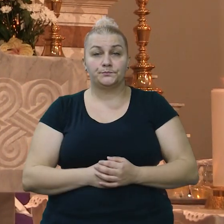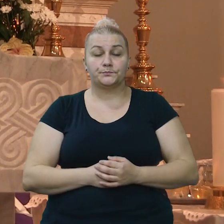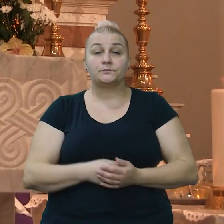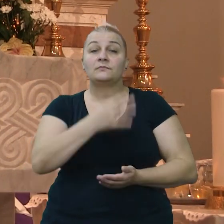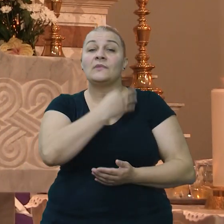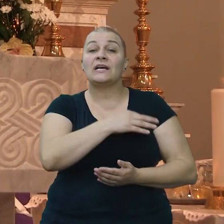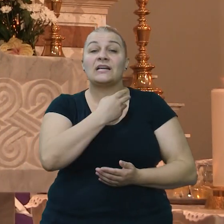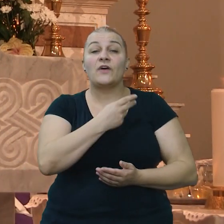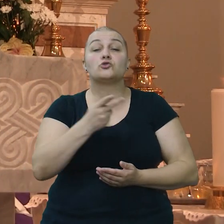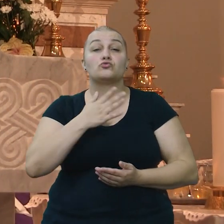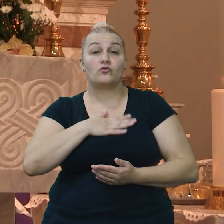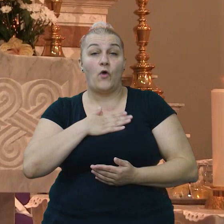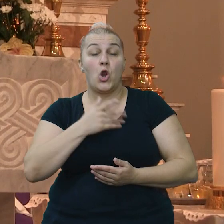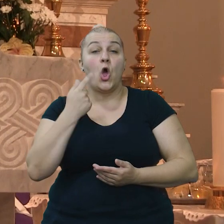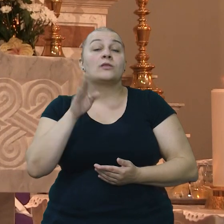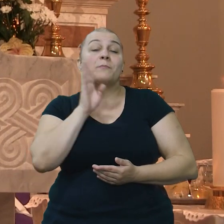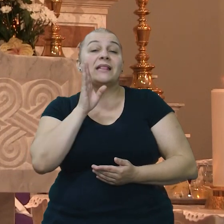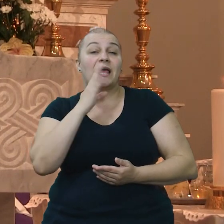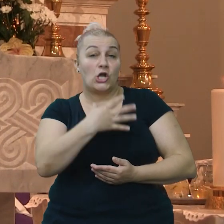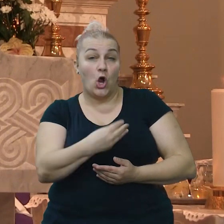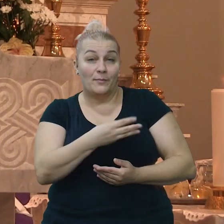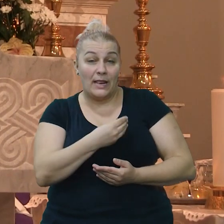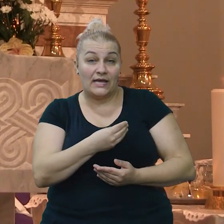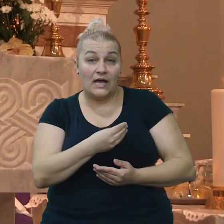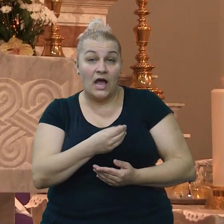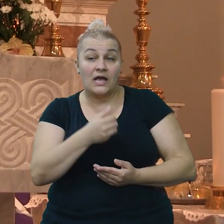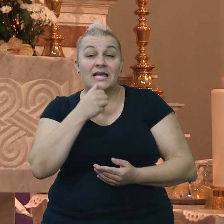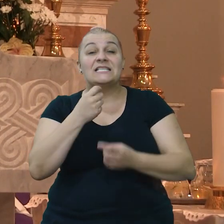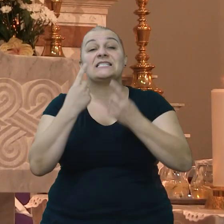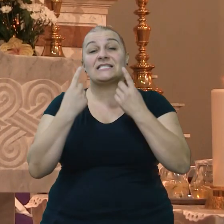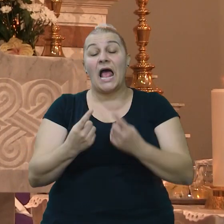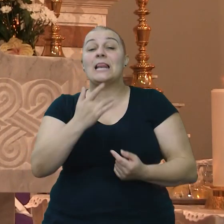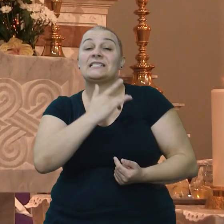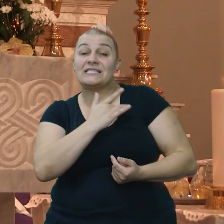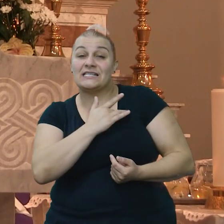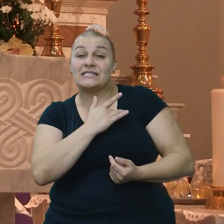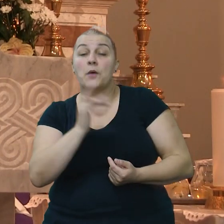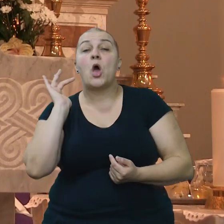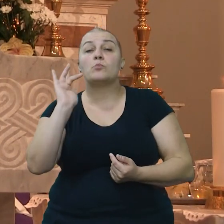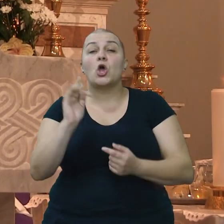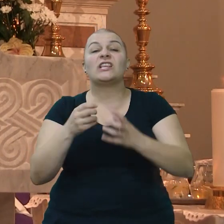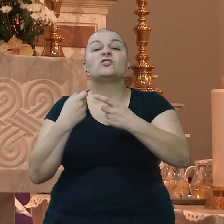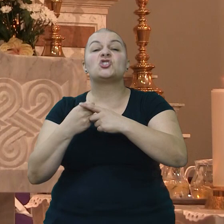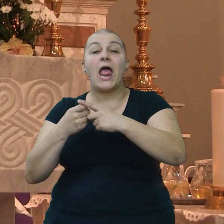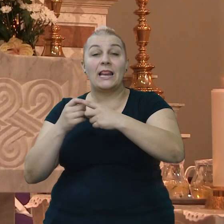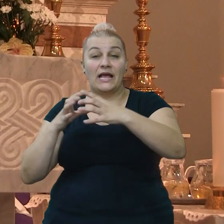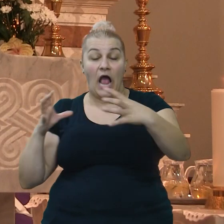Hrvatku ste volili od materinog mlijeka i stali srcem protiv čelika.